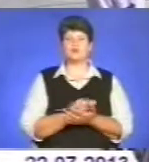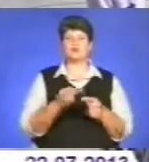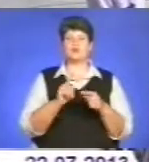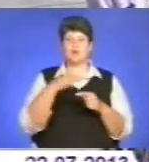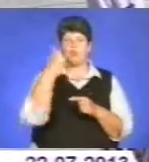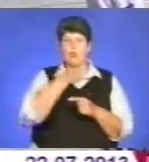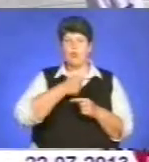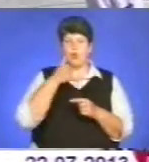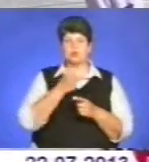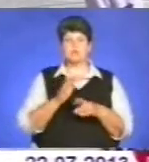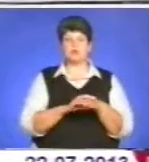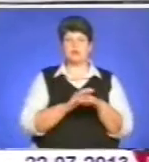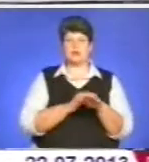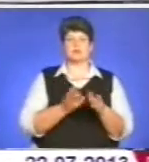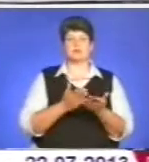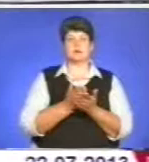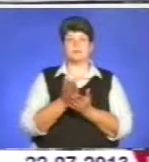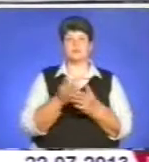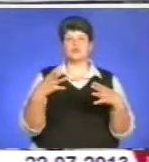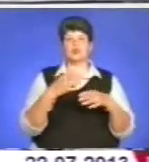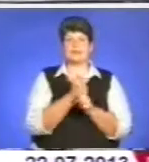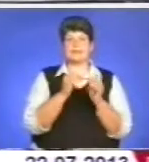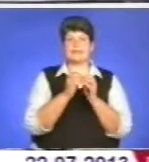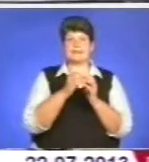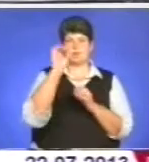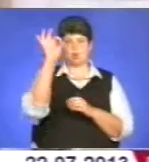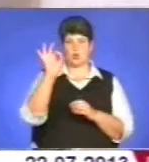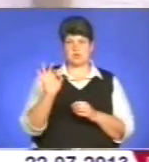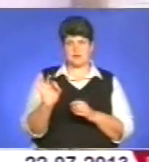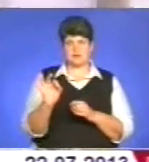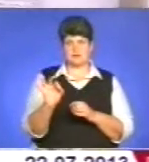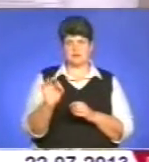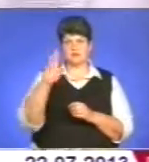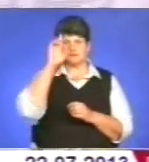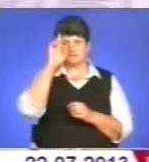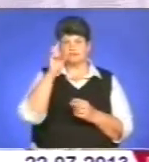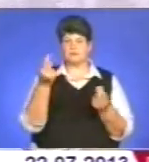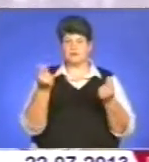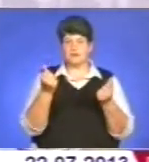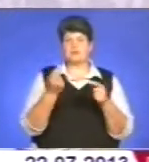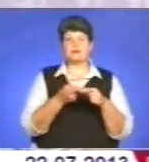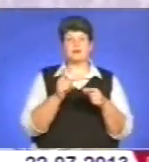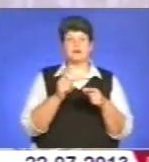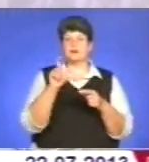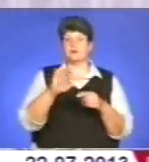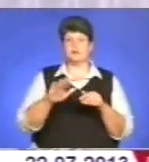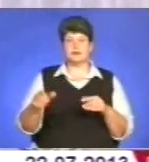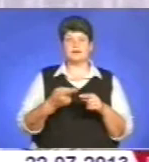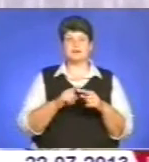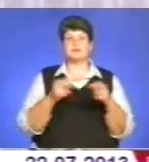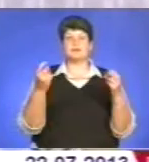гуманітарні напрями підготовки скоротили державне замовлення на 10%. Проте абітурієнтів на цій спеціальності не поменшало.